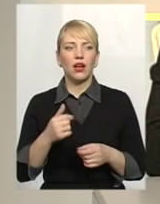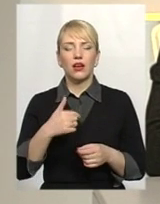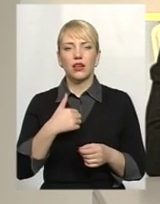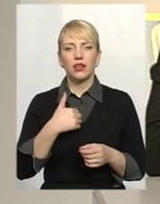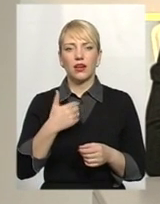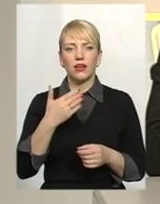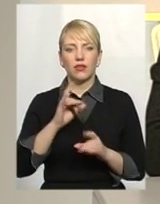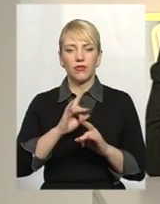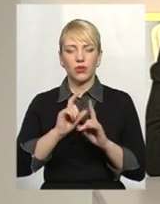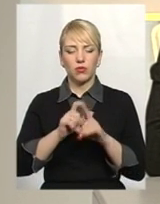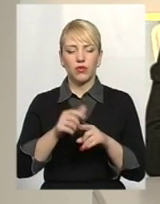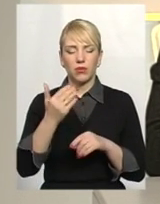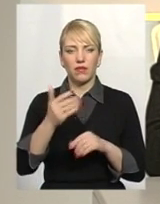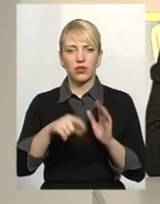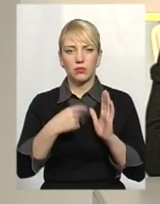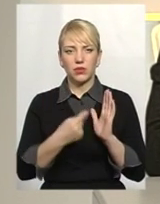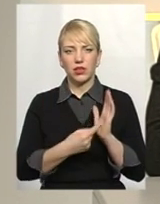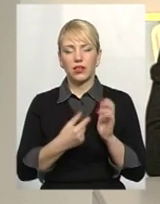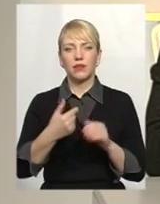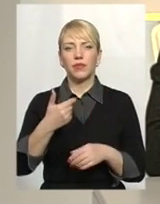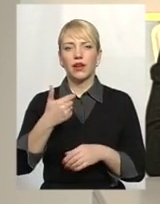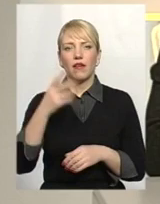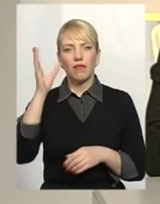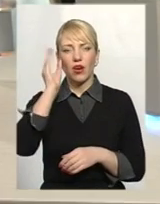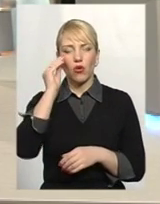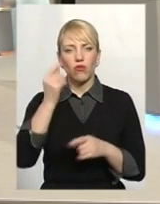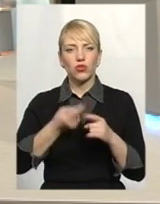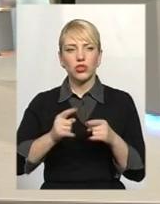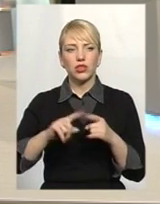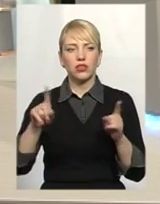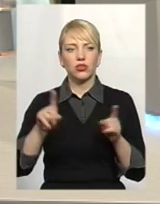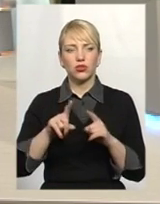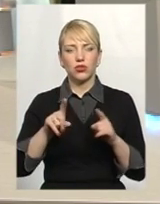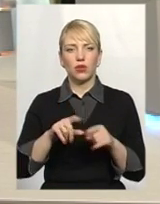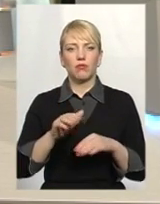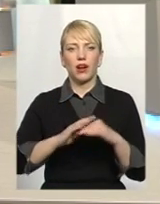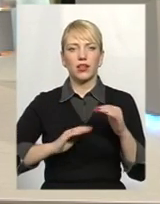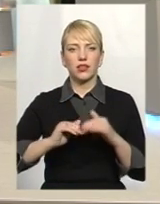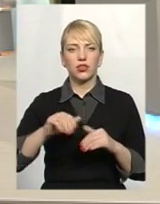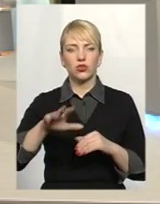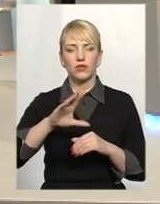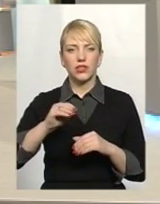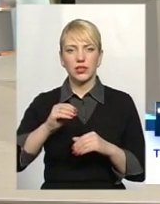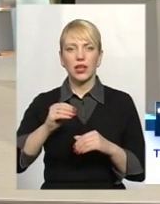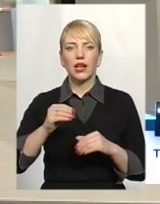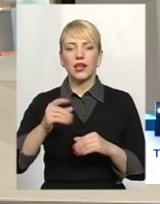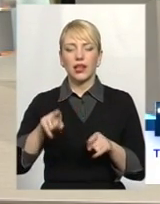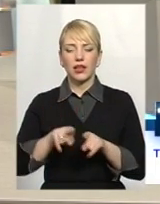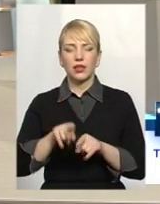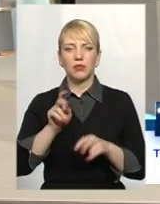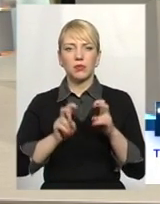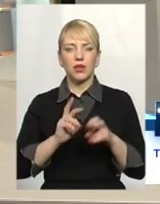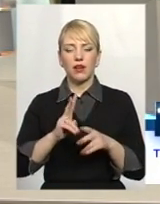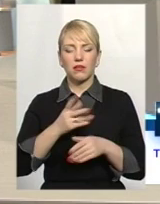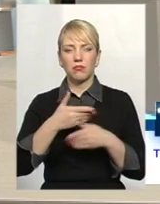ваше питання? Враховуючи те, що практично всім таким підприємствам, як ми,